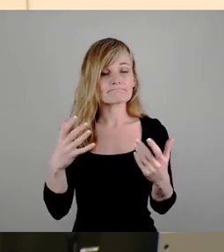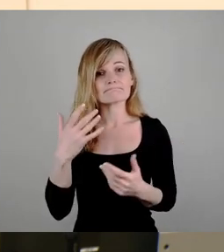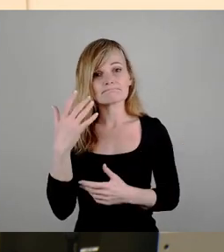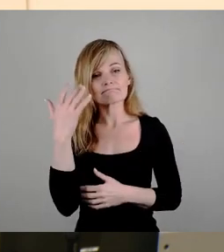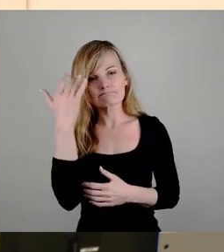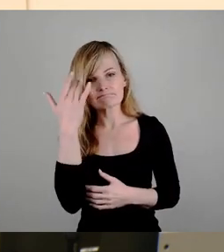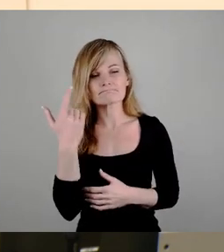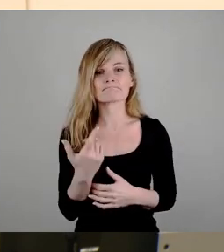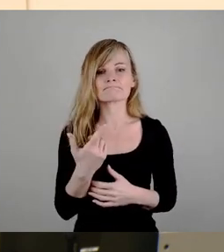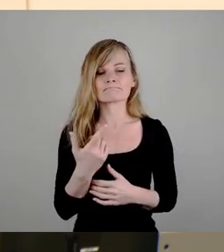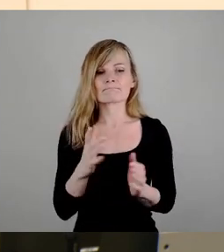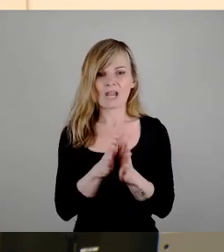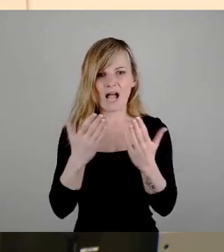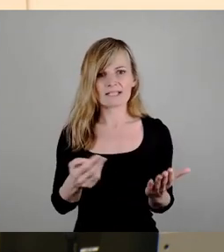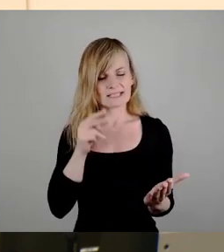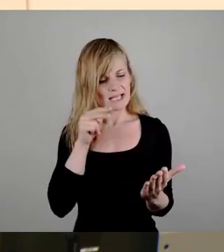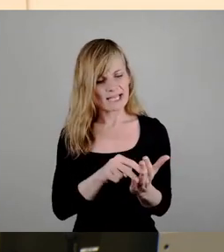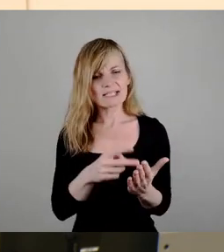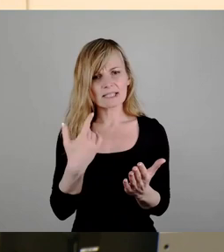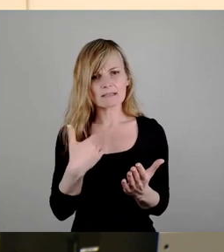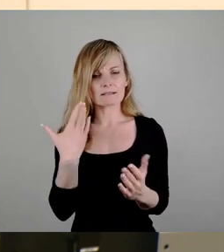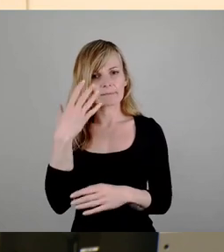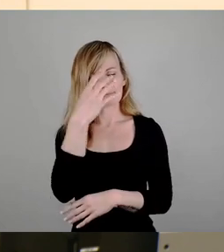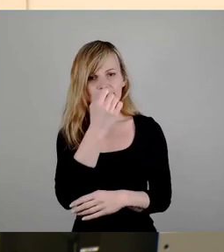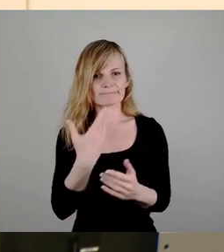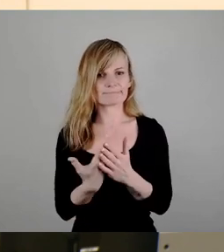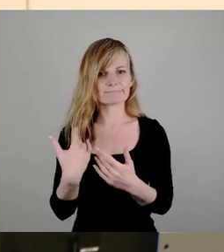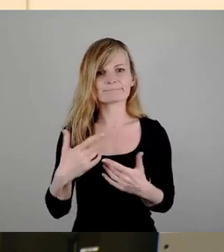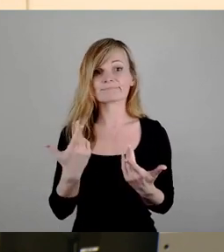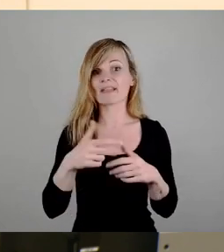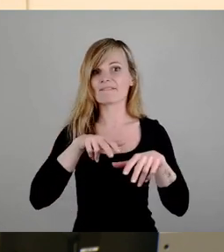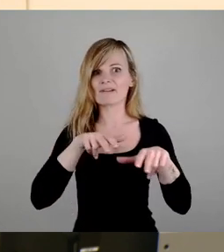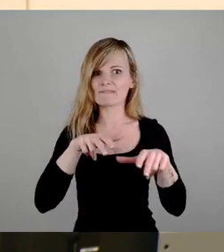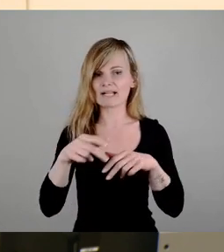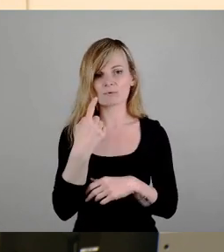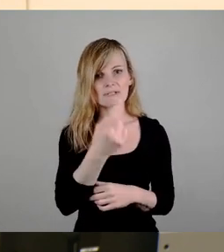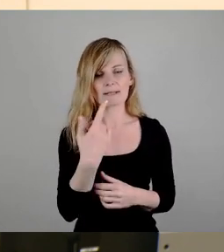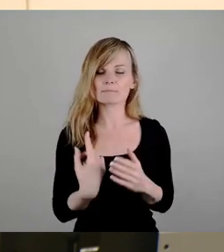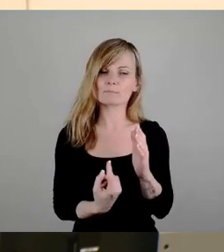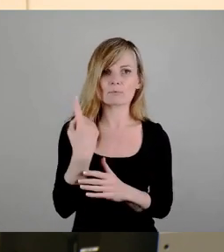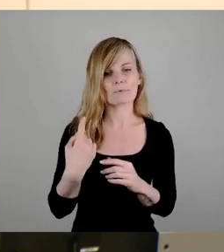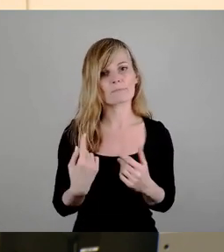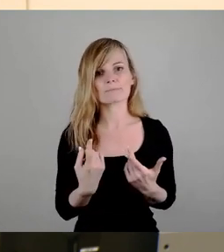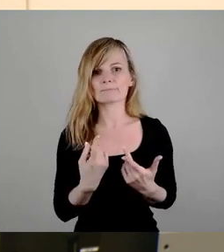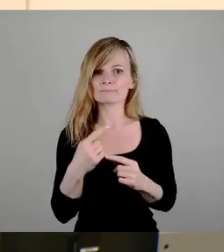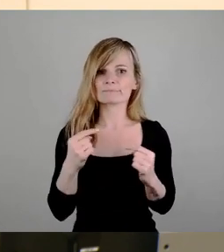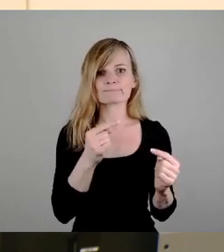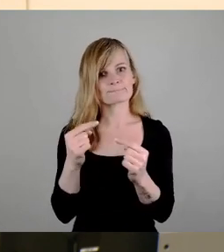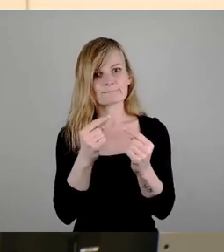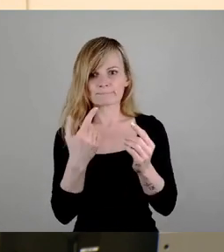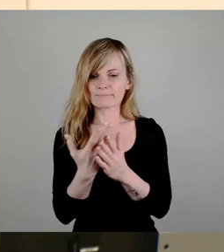in der Akteneinsicht zu dieser in der Verwaltung leidenschaftlich geführten Diskussion um diesen Verkehrsversuch. Und